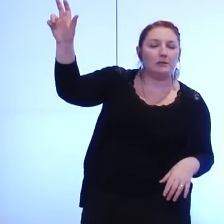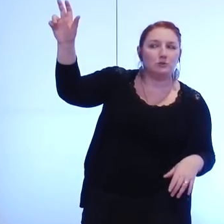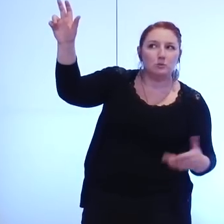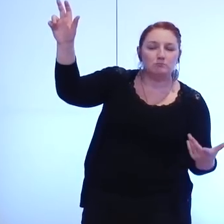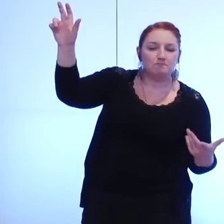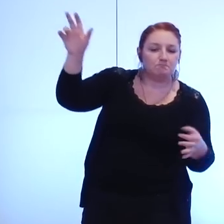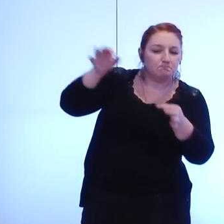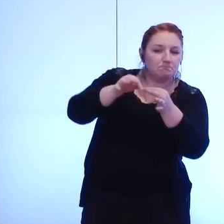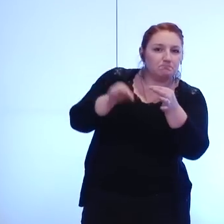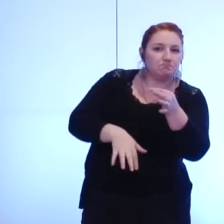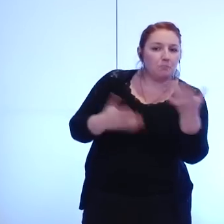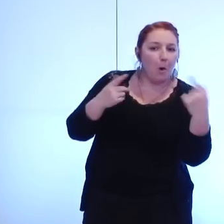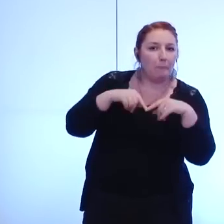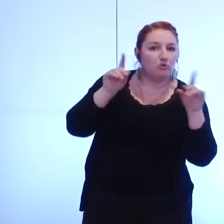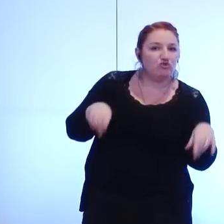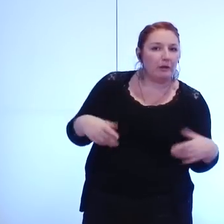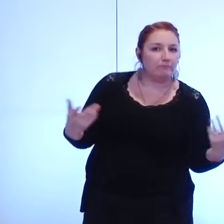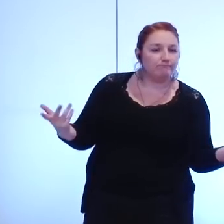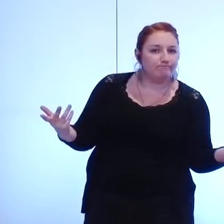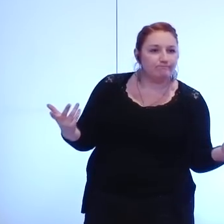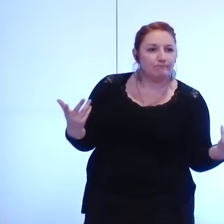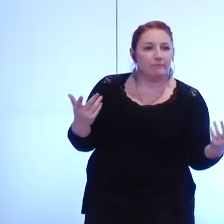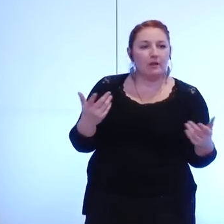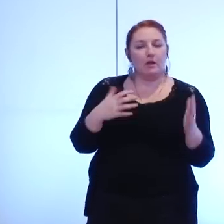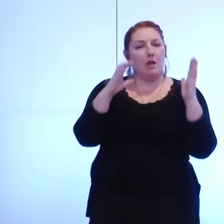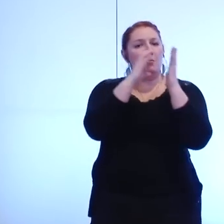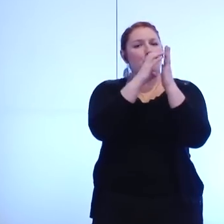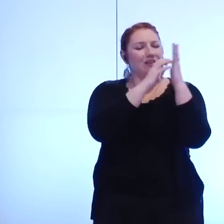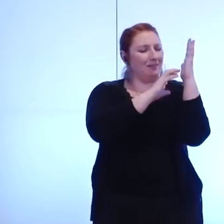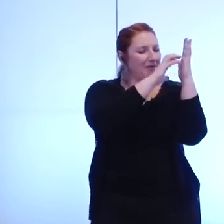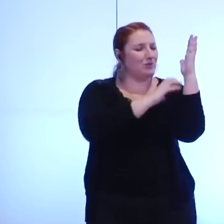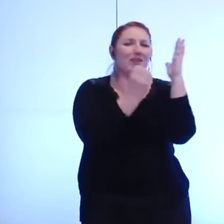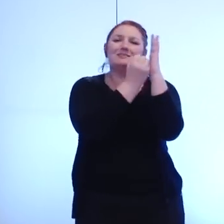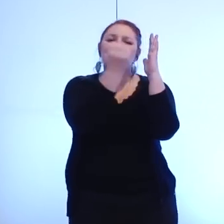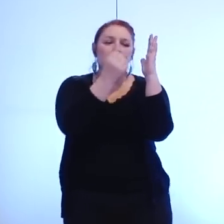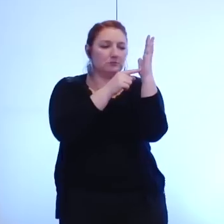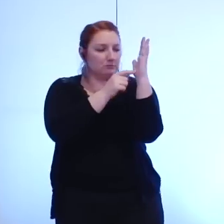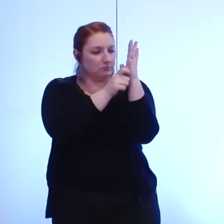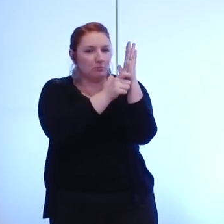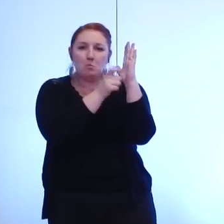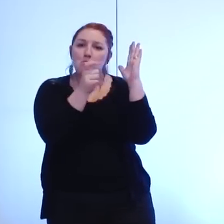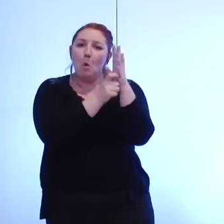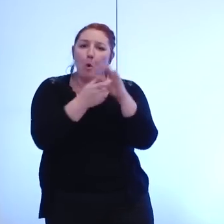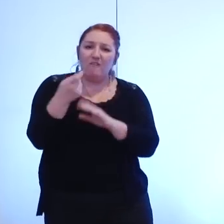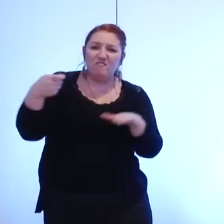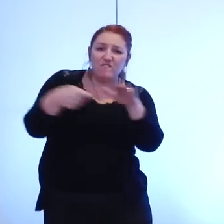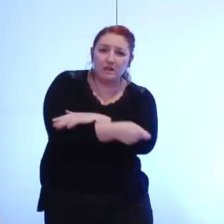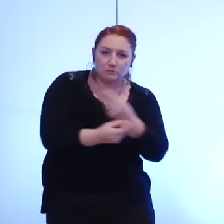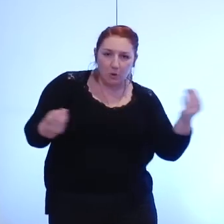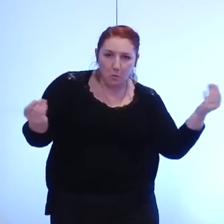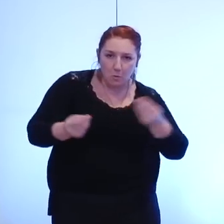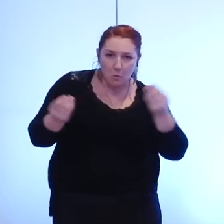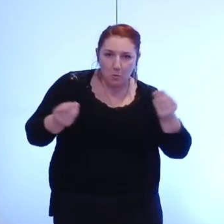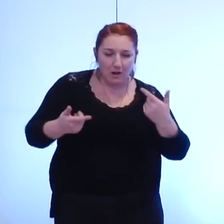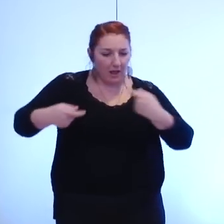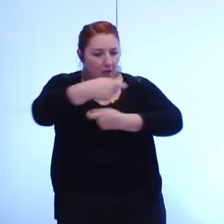pas une seule fois n'apparaît dans le gras de notre prochaine délibération les mots de financement économie d'échelle